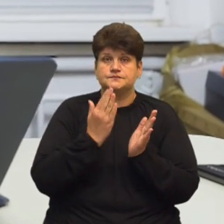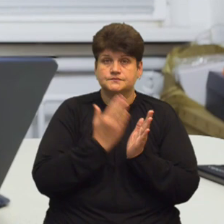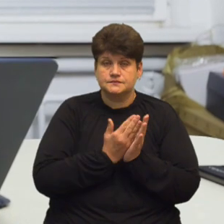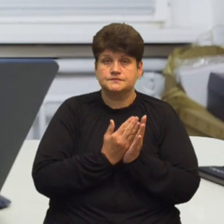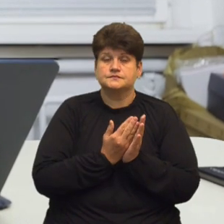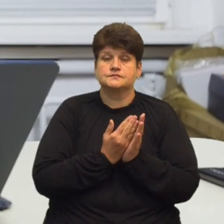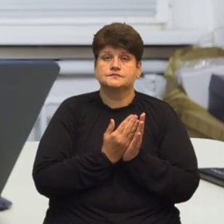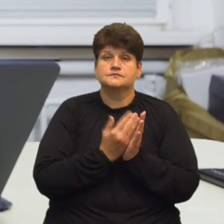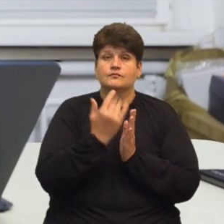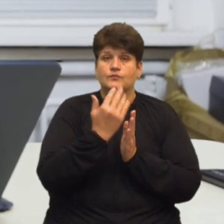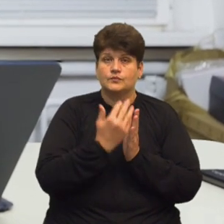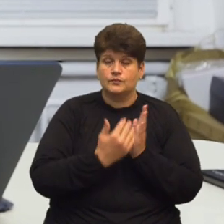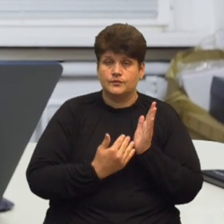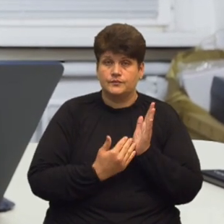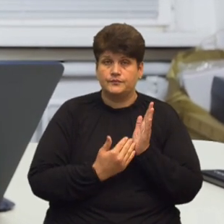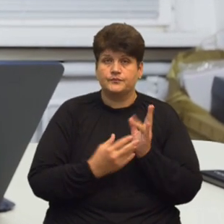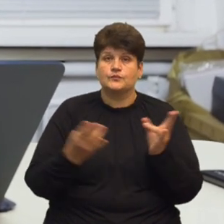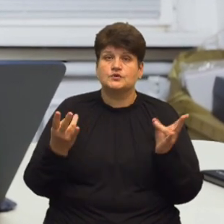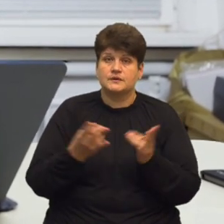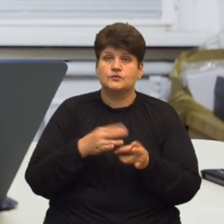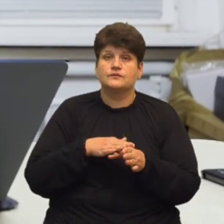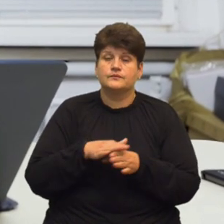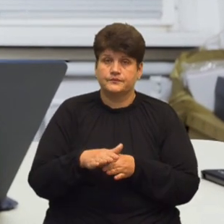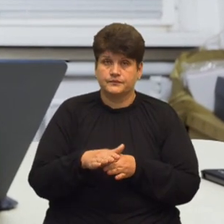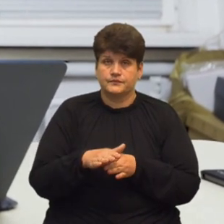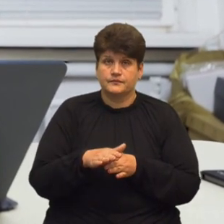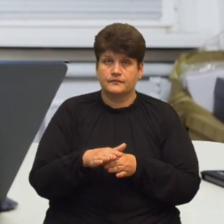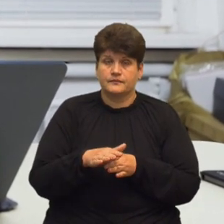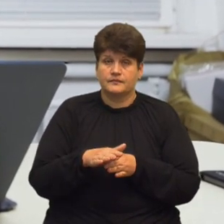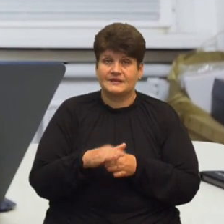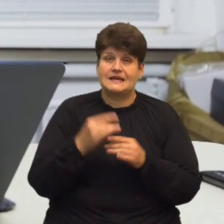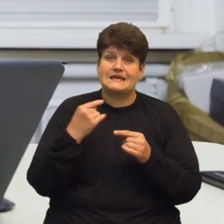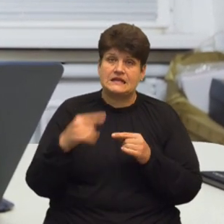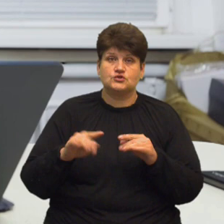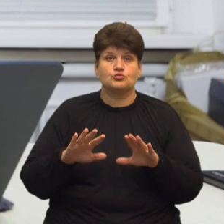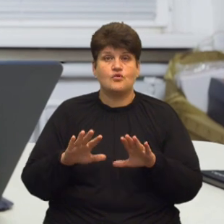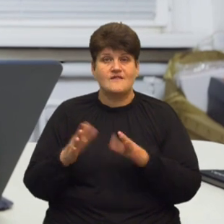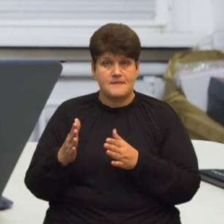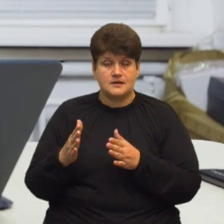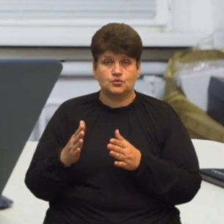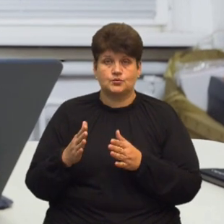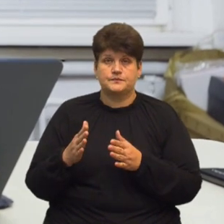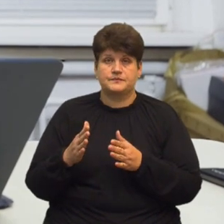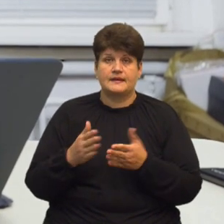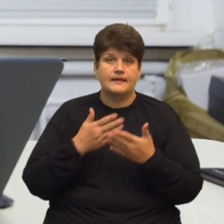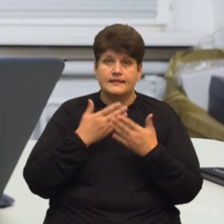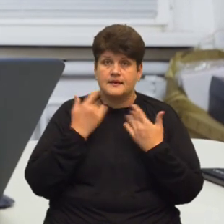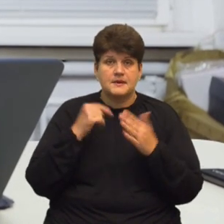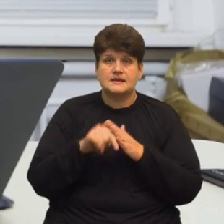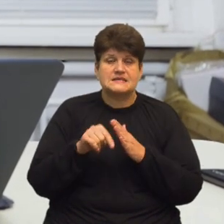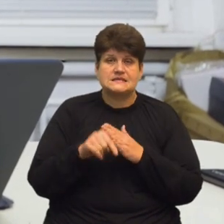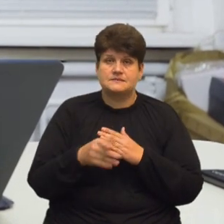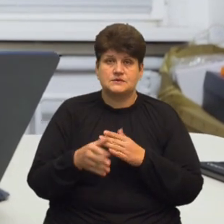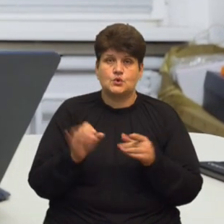потрібно виконувати В іншому випадку немає змісту про